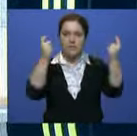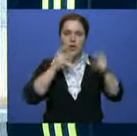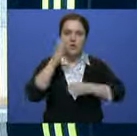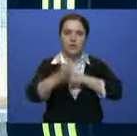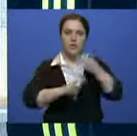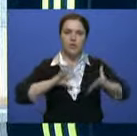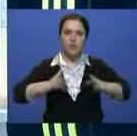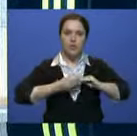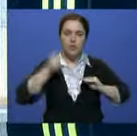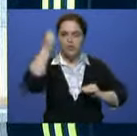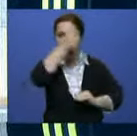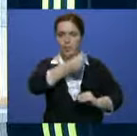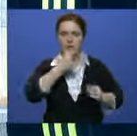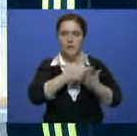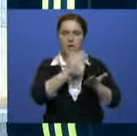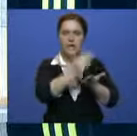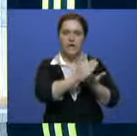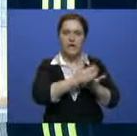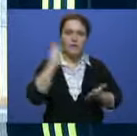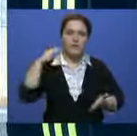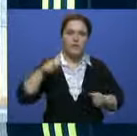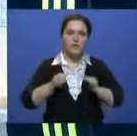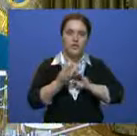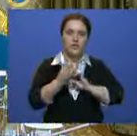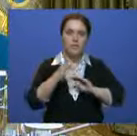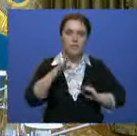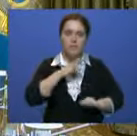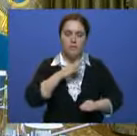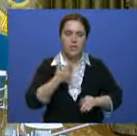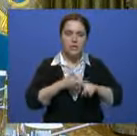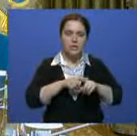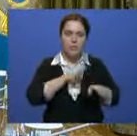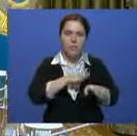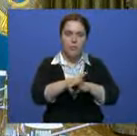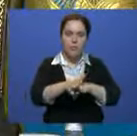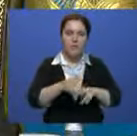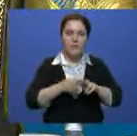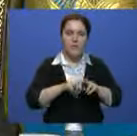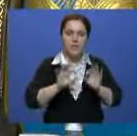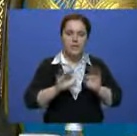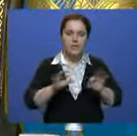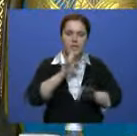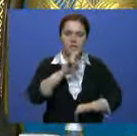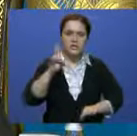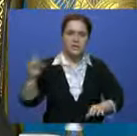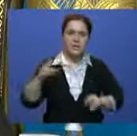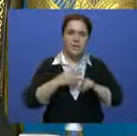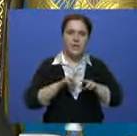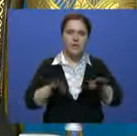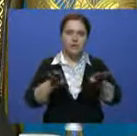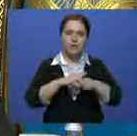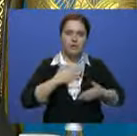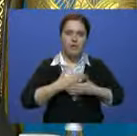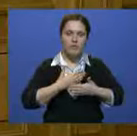о международных итогах года. График президента в 2014-м был очень насыщенным. По словам Нурсултана Назарбаева, благодаря такой